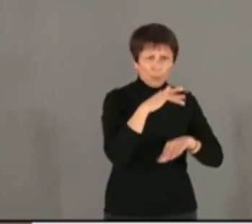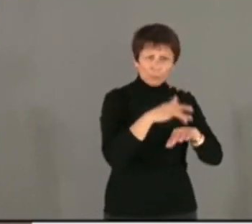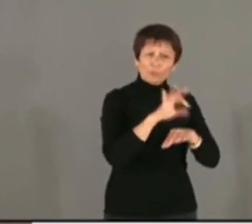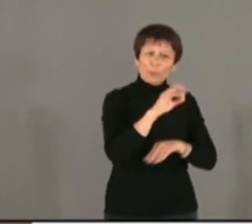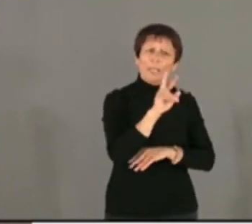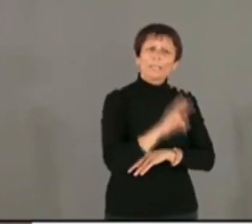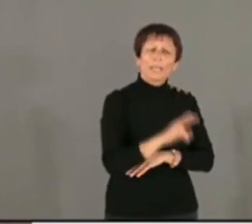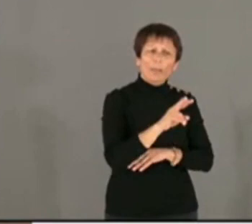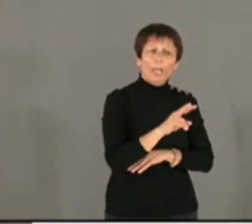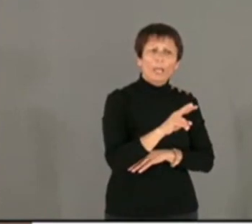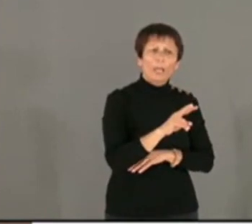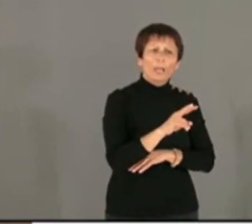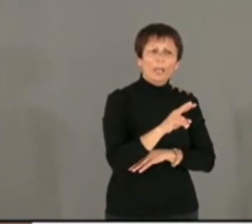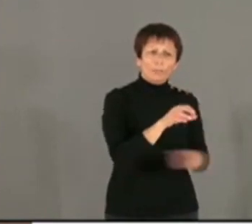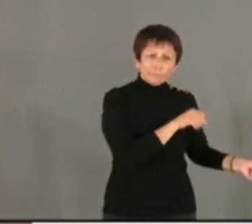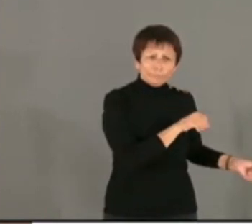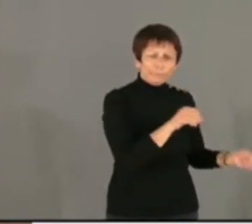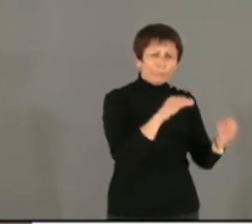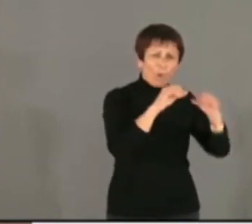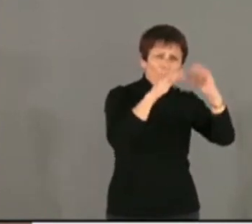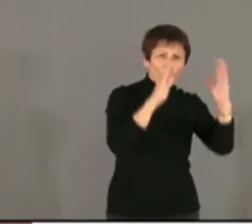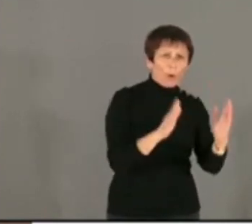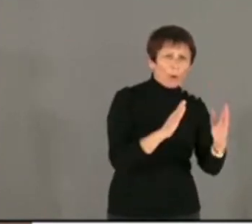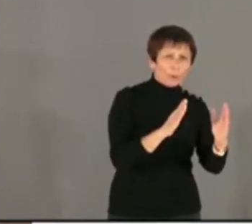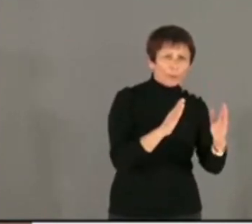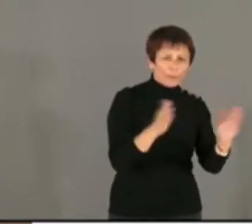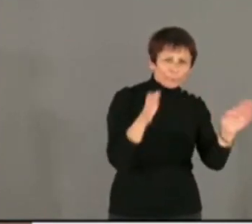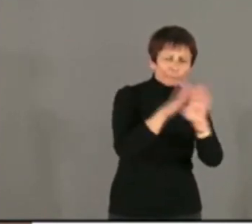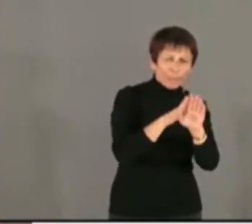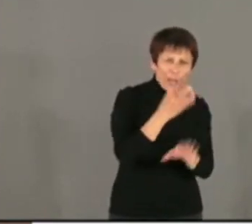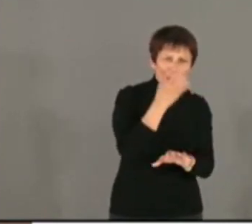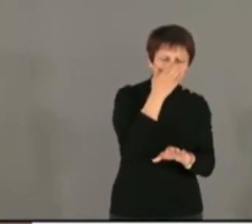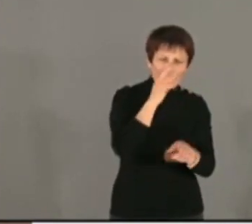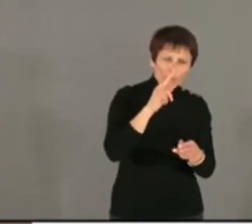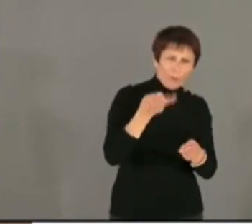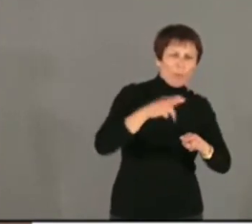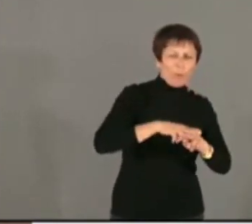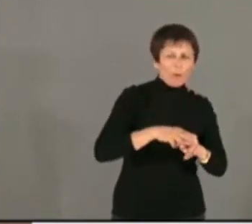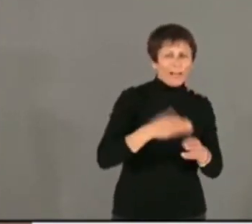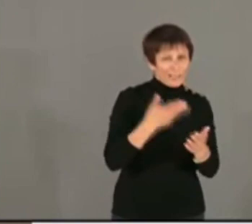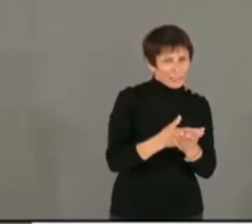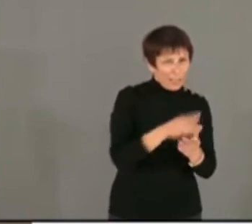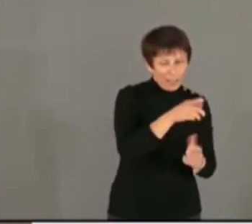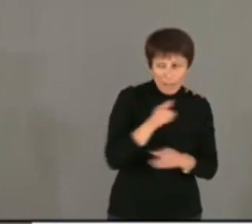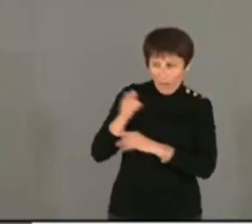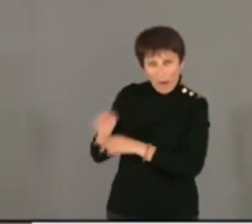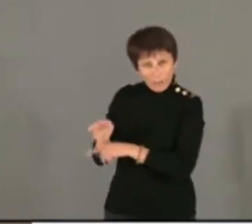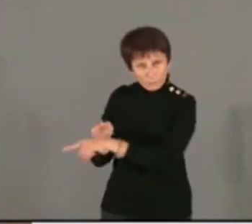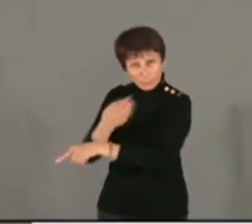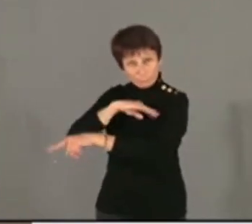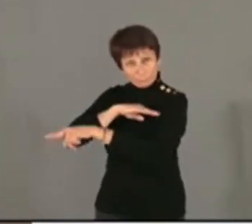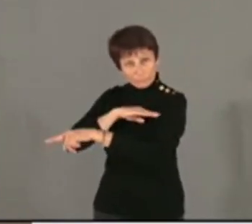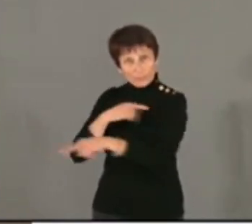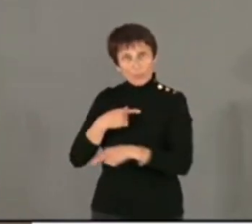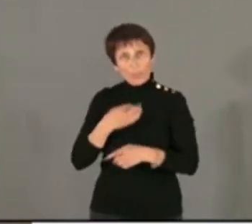jetés dans des grottes et puis asphyxiés, j'affirme, au risque de me